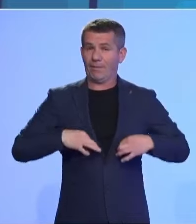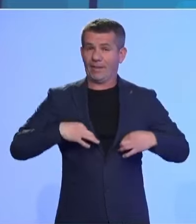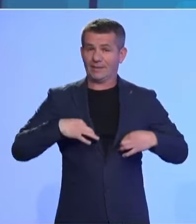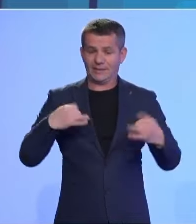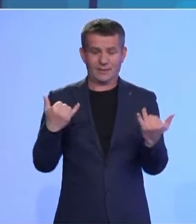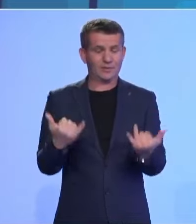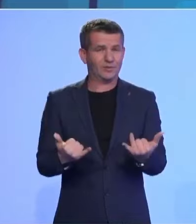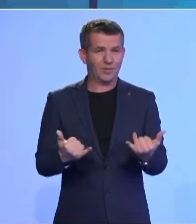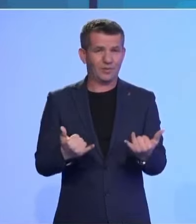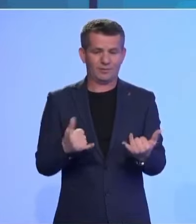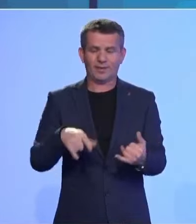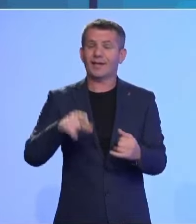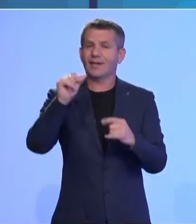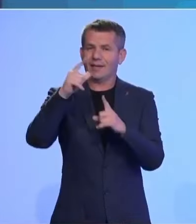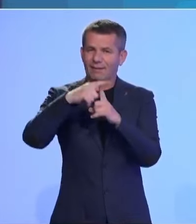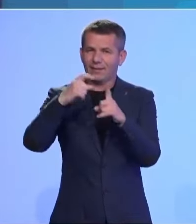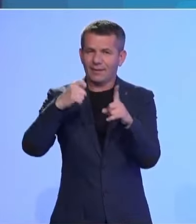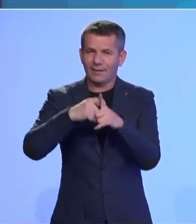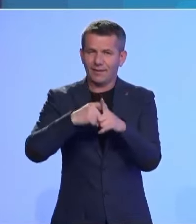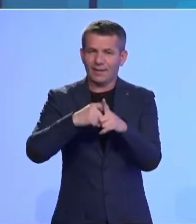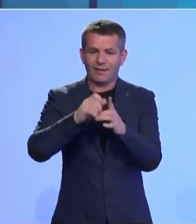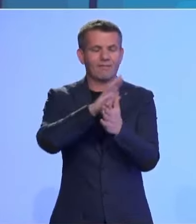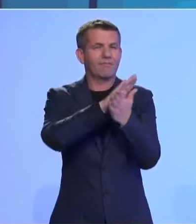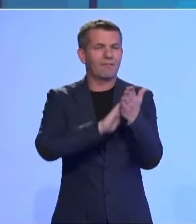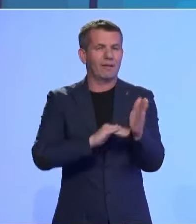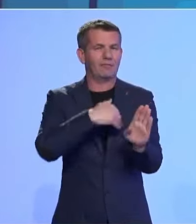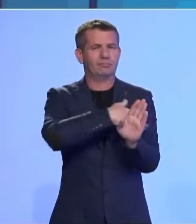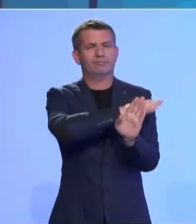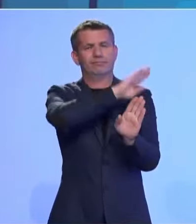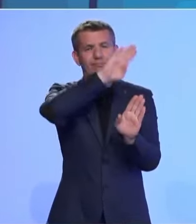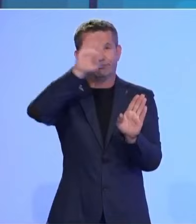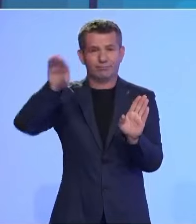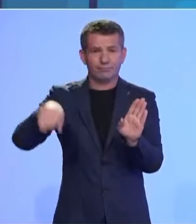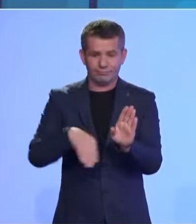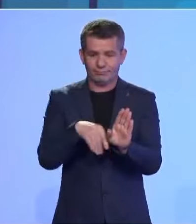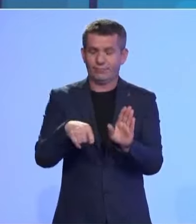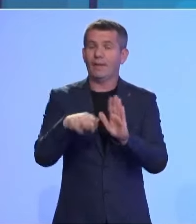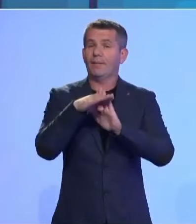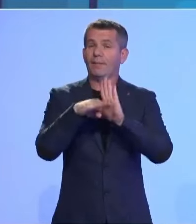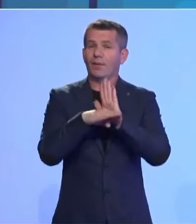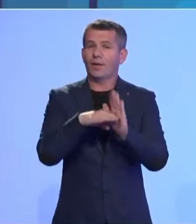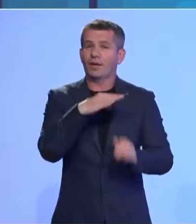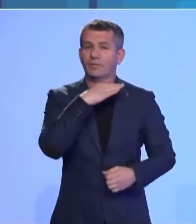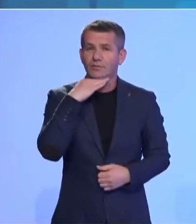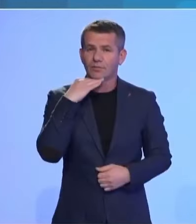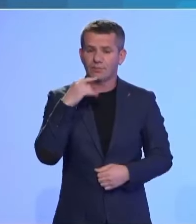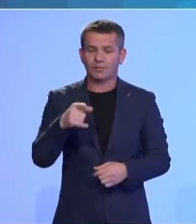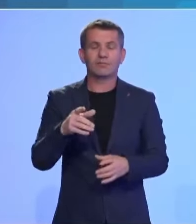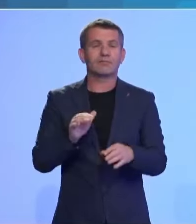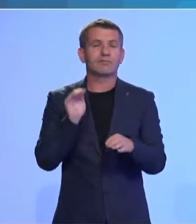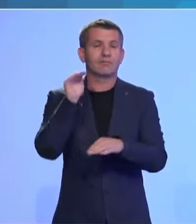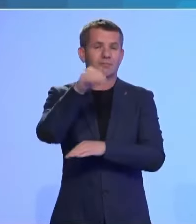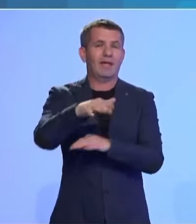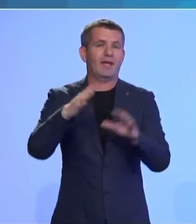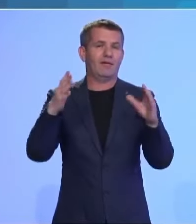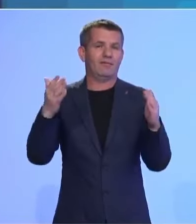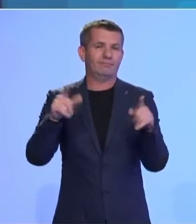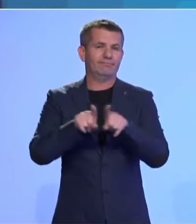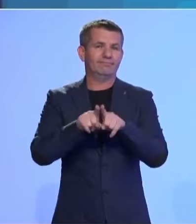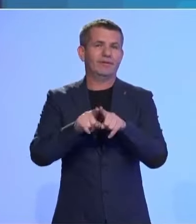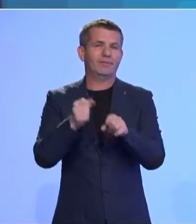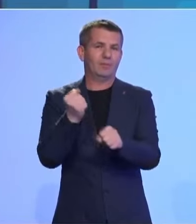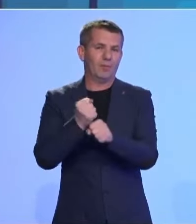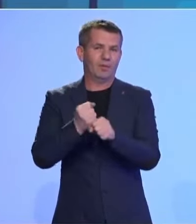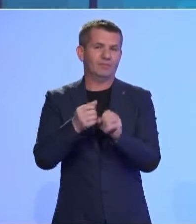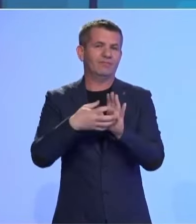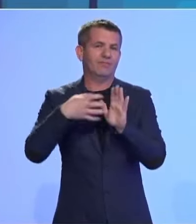Radio Televizioni Kosovës ka program maratonit cili do të vazhdoj deri në orët e vona, ndërka që unë këtu